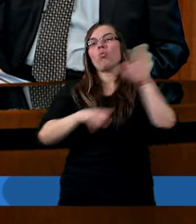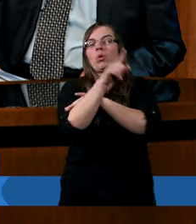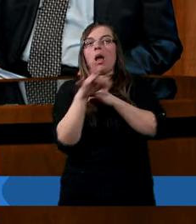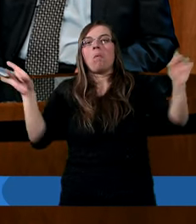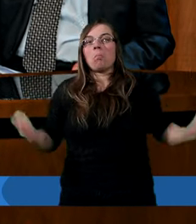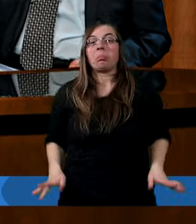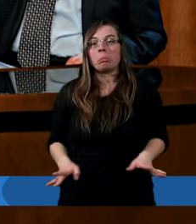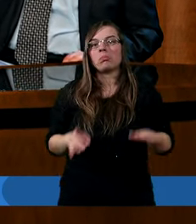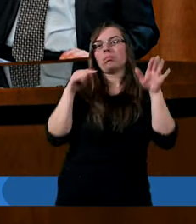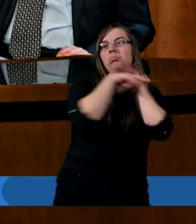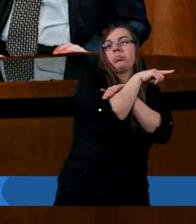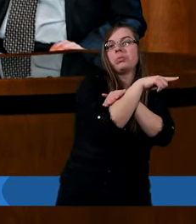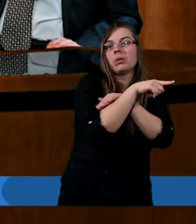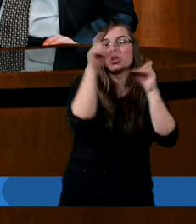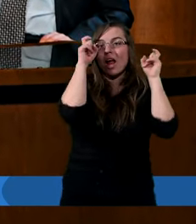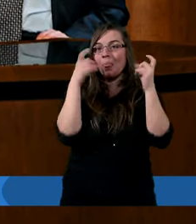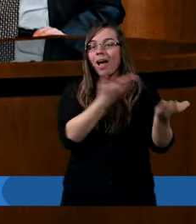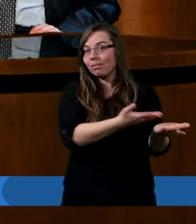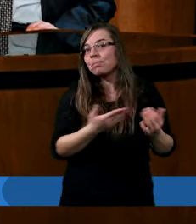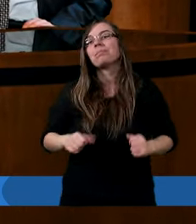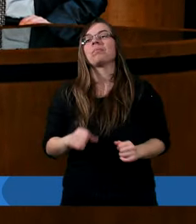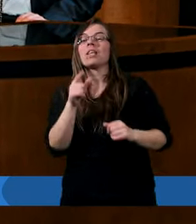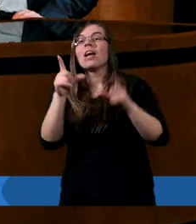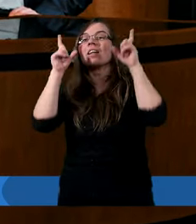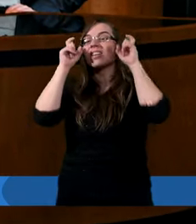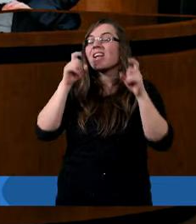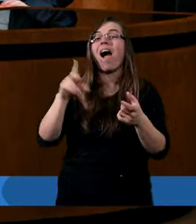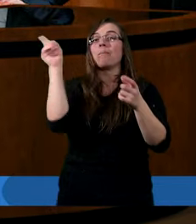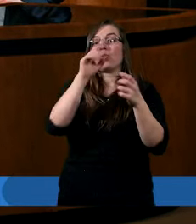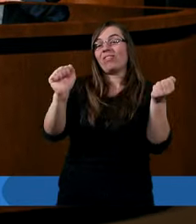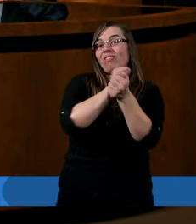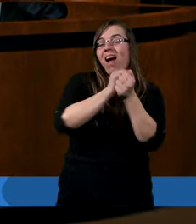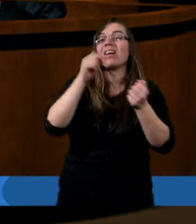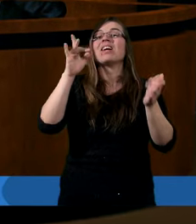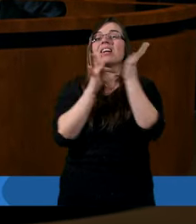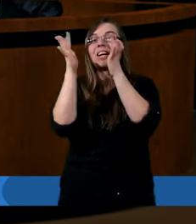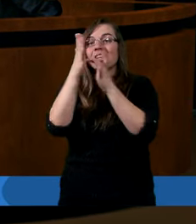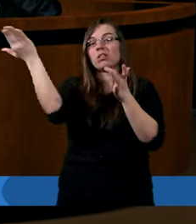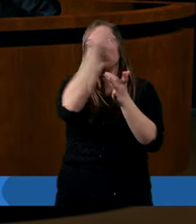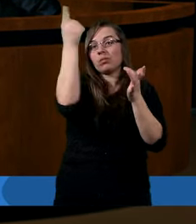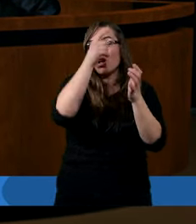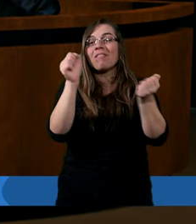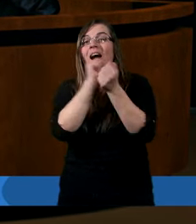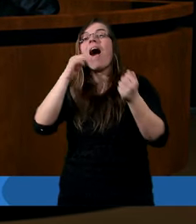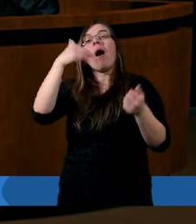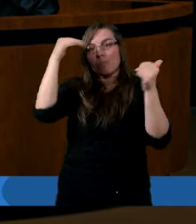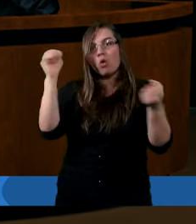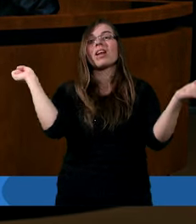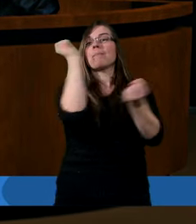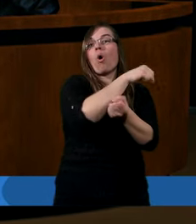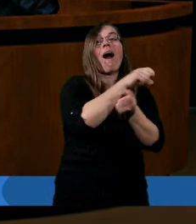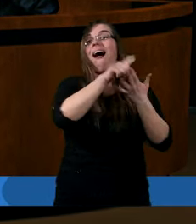A więc nie nam walczyć z diabłem. Z diabłem walczył Chrystus i dawno go pokonał.